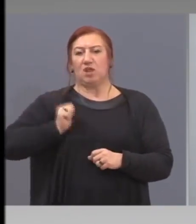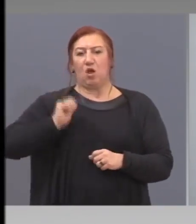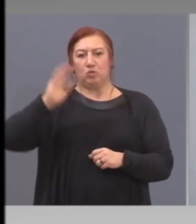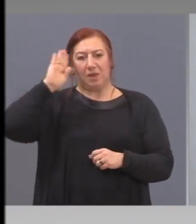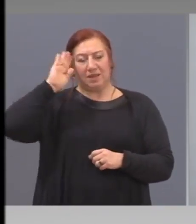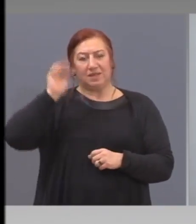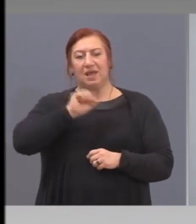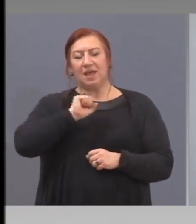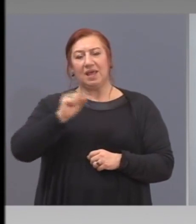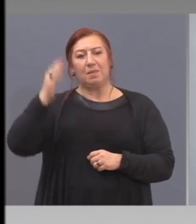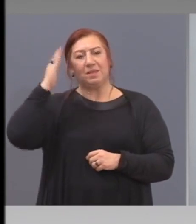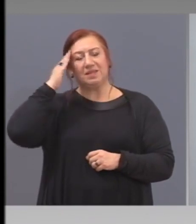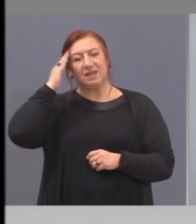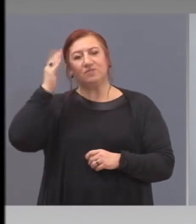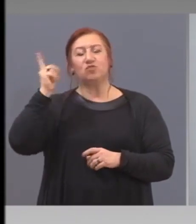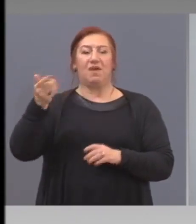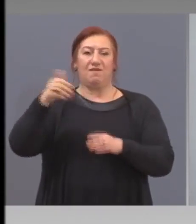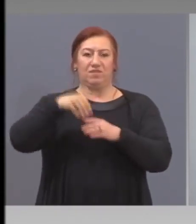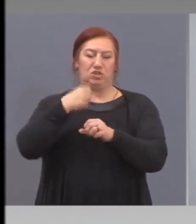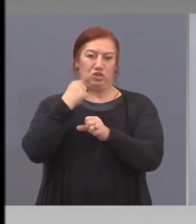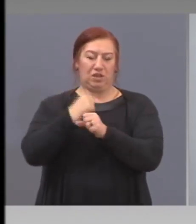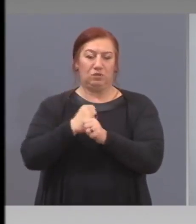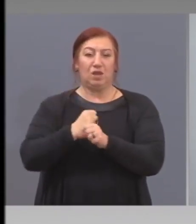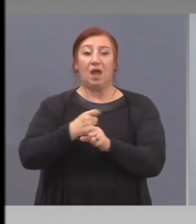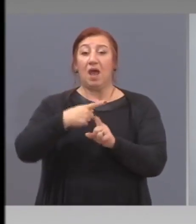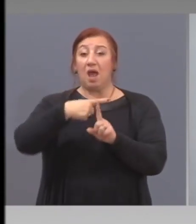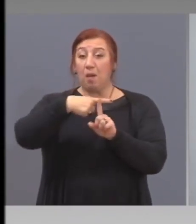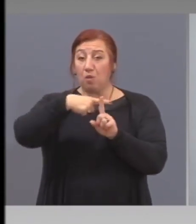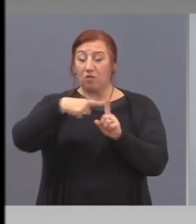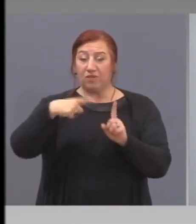Министерството на вътрешните раи. Половин милиар.